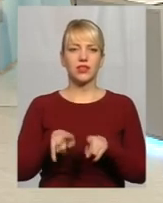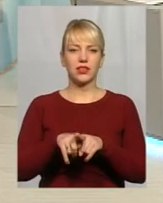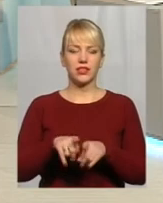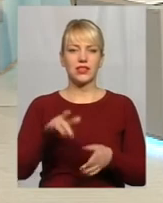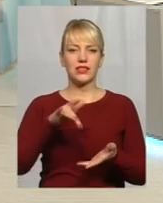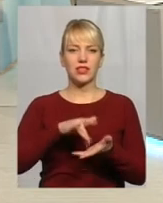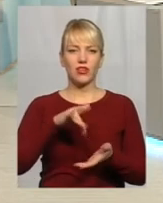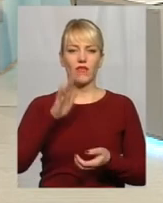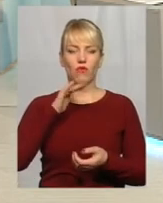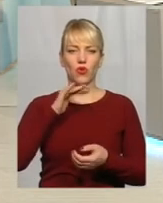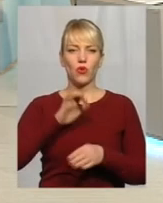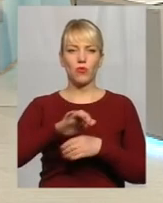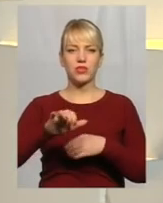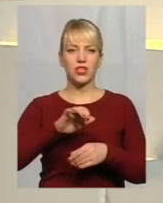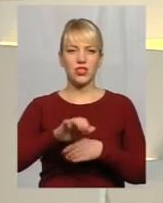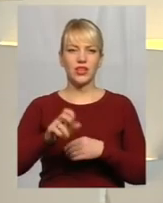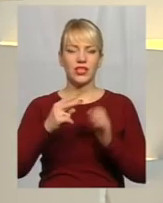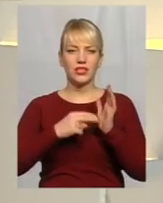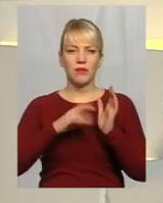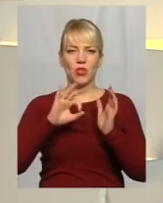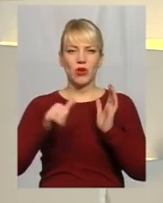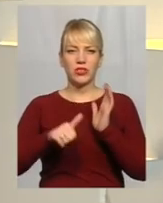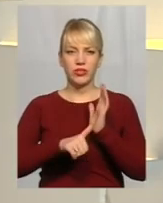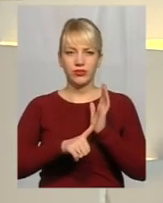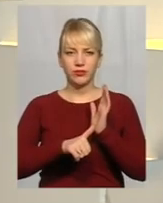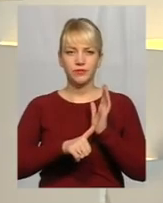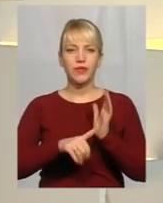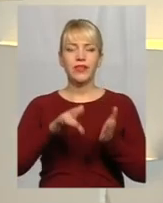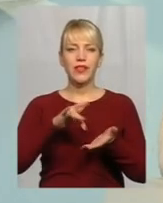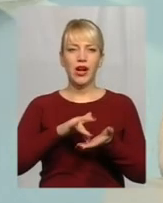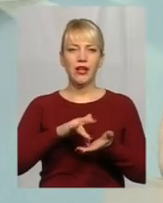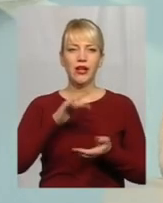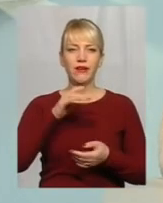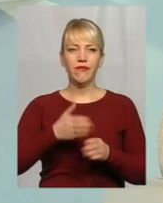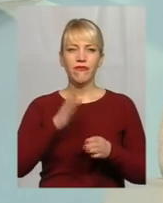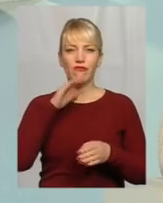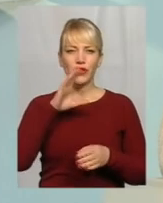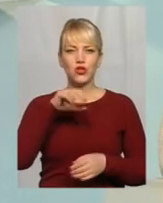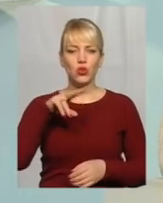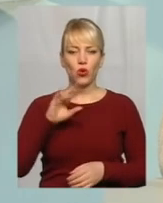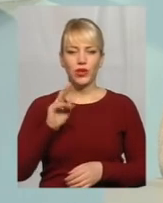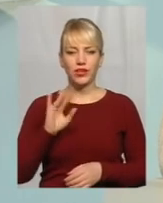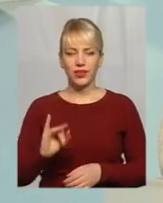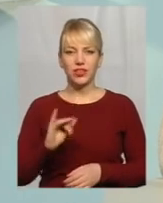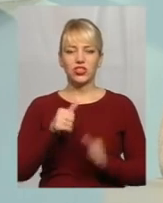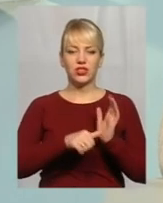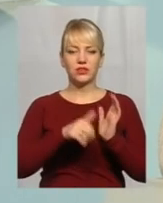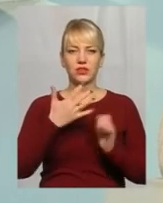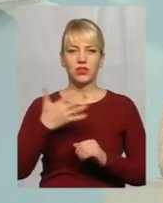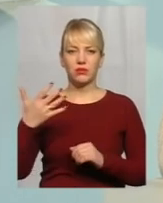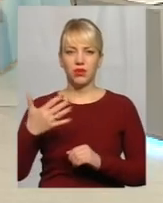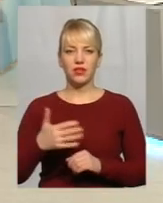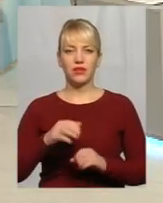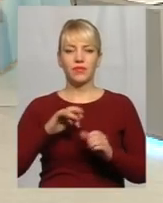Централізоване водопостачання 7,06, централізованого водовідведення 6,55, Централізоване